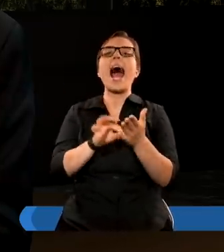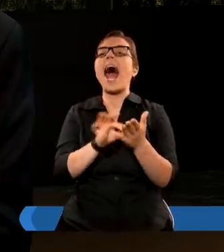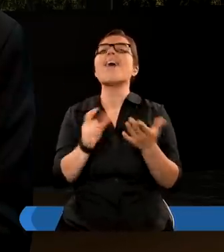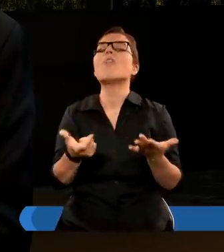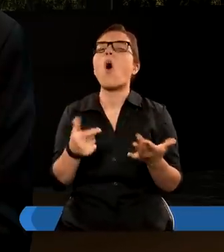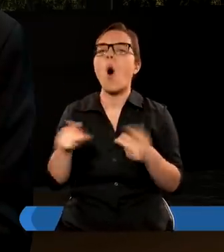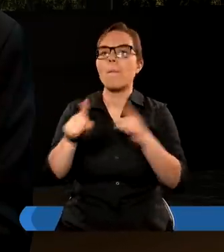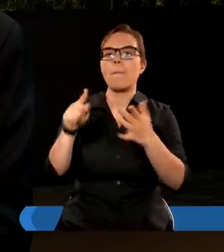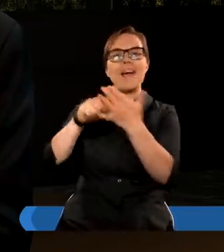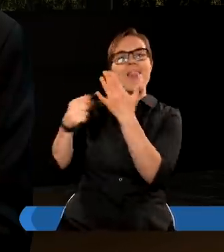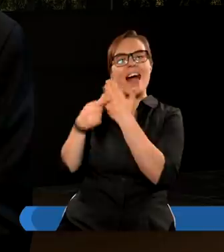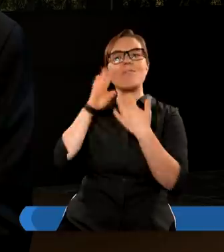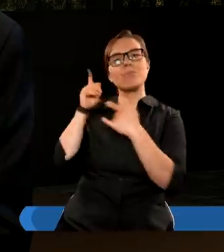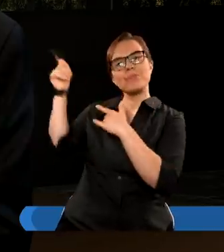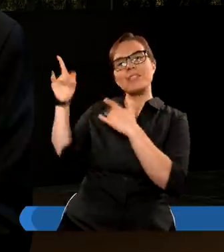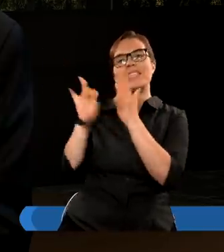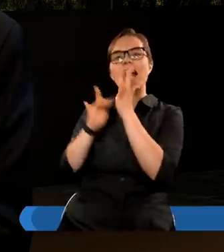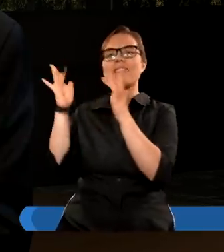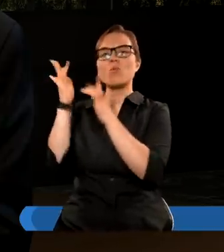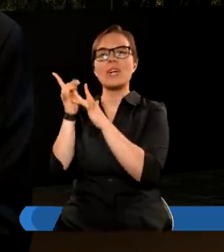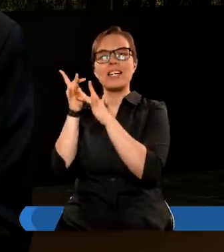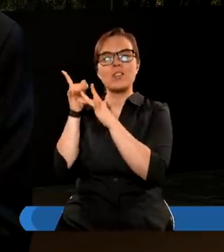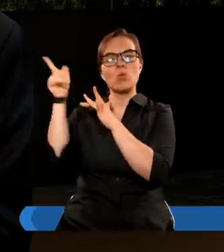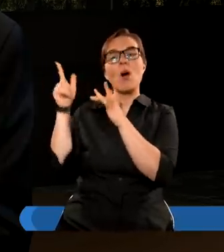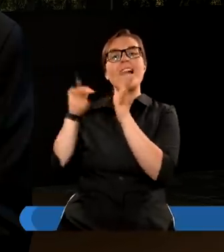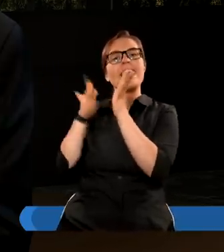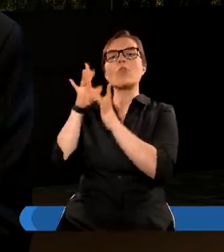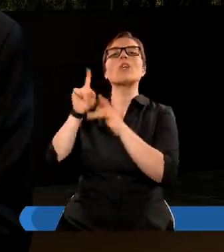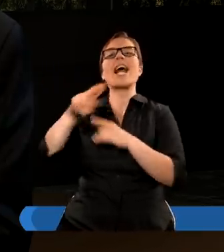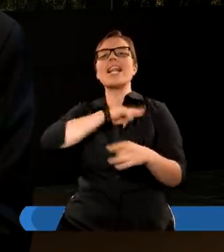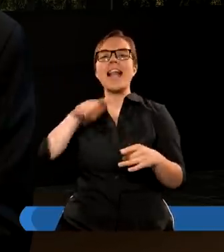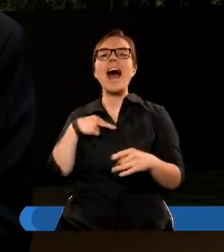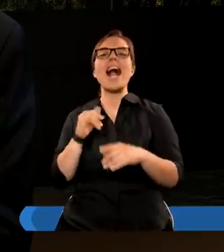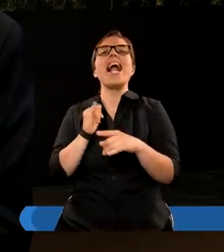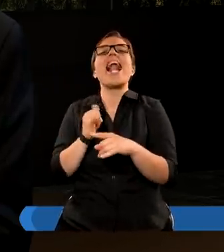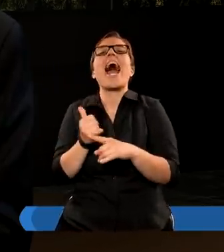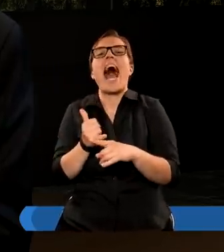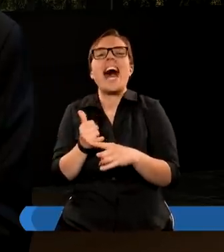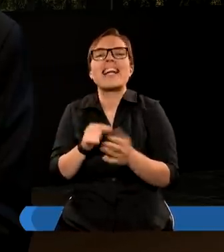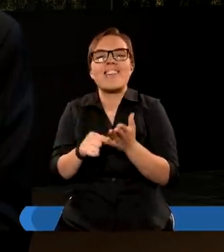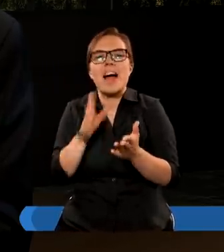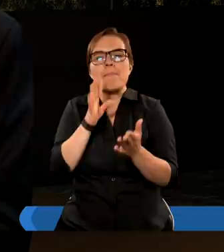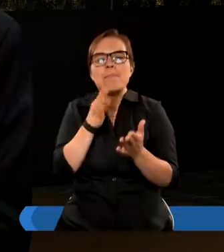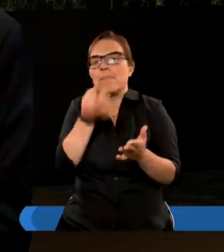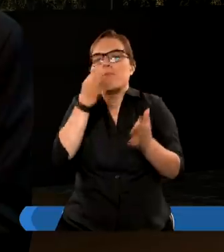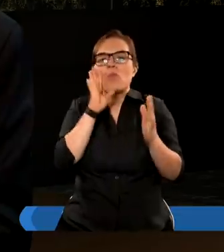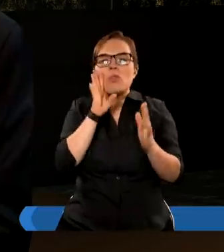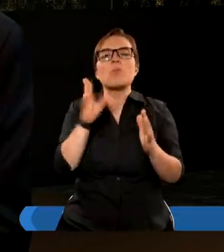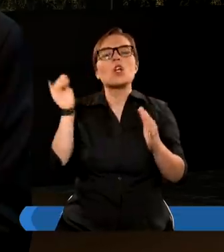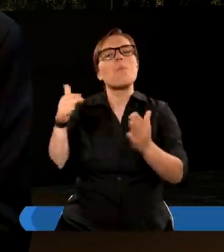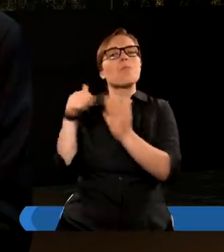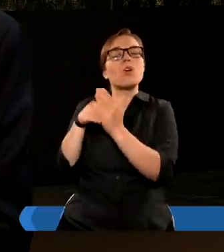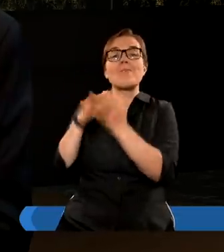osoba Jezusa Chrystusa i wszystko, co z osobą Jezusa Chrystusa przychodzi. To jest jakby rozwinięcie tej myśli, zrozumienie, dlaczego